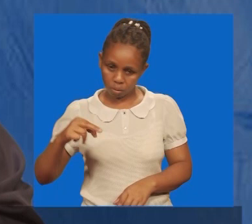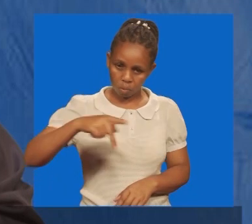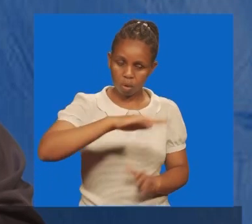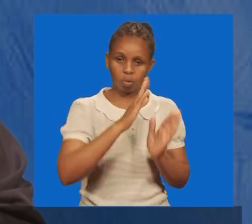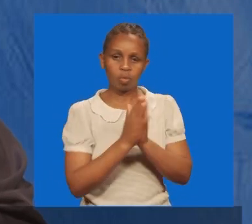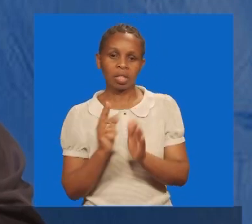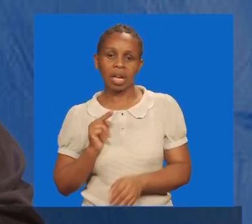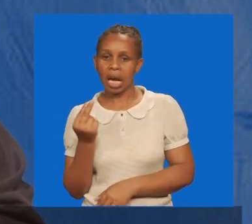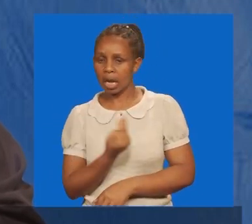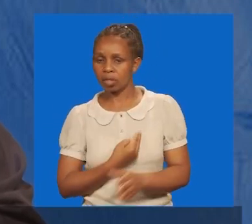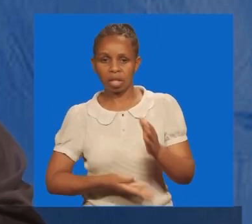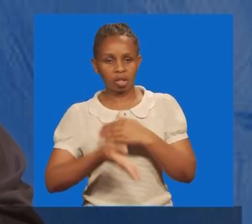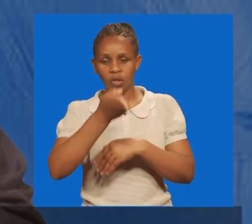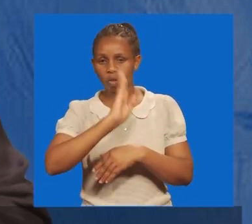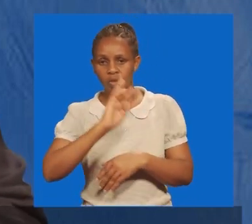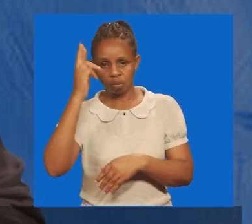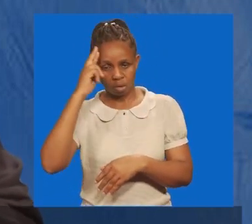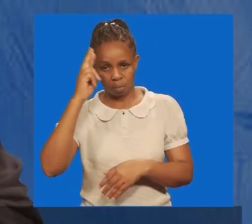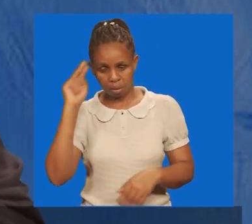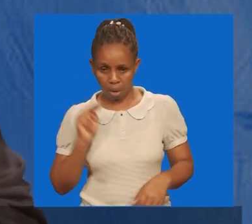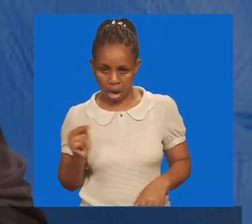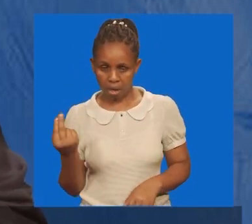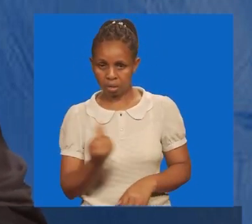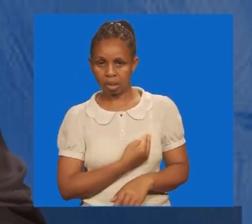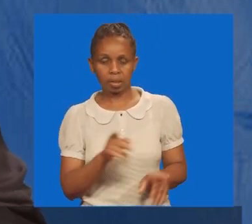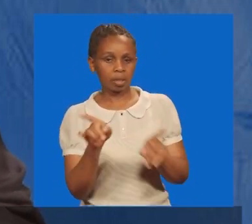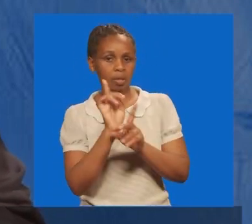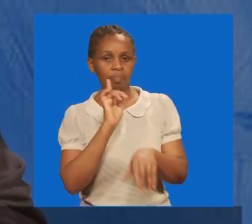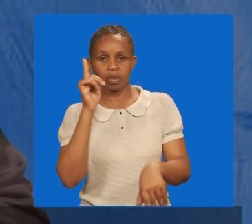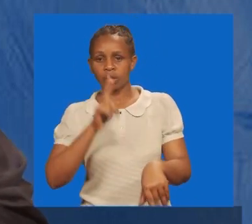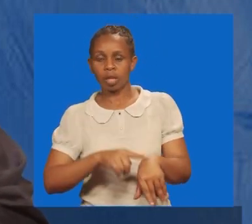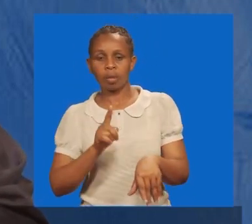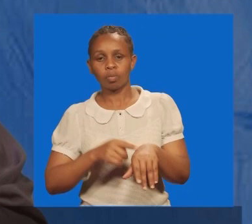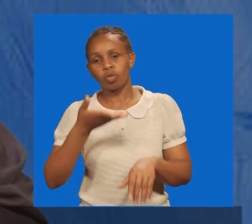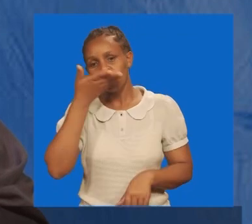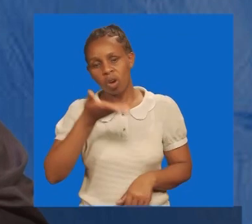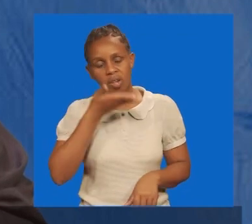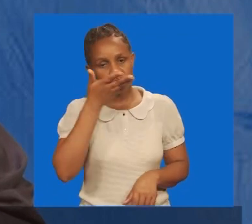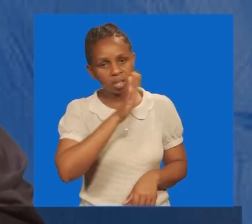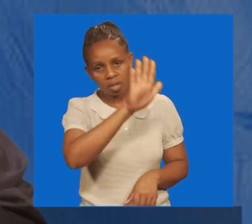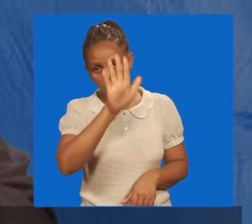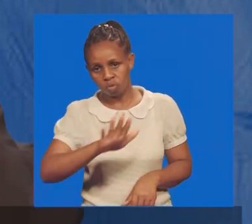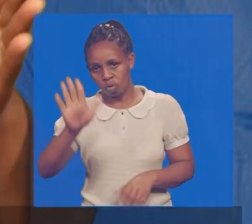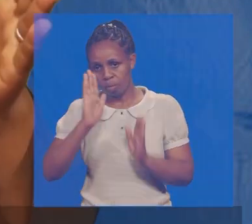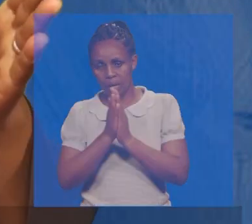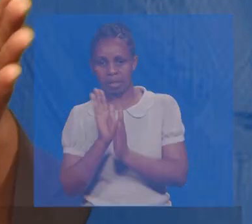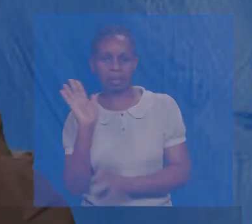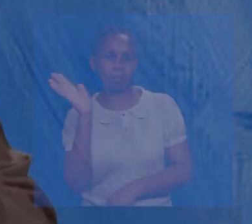moja nasi, na mungu atukumbuke, na pia, akaweze na kuyajibu, maombi yetu, bye bye, bye.